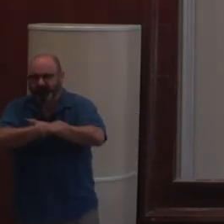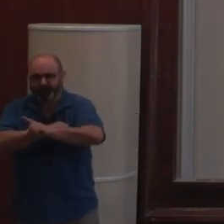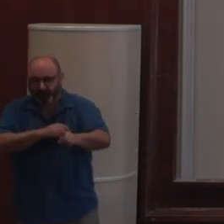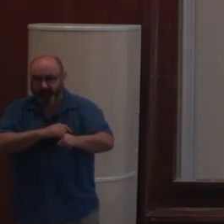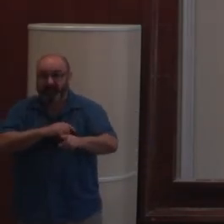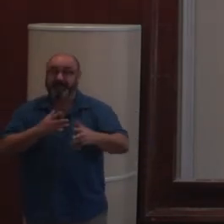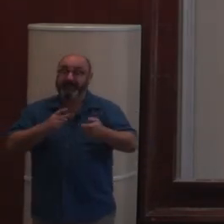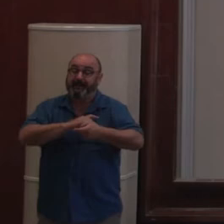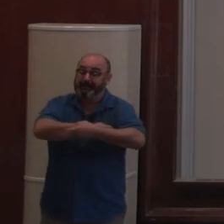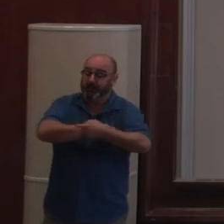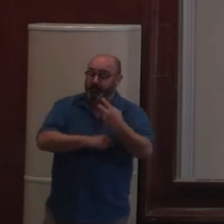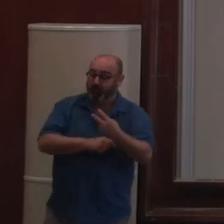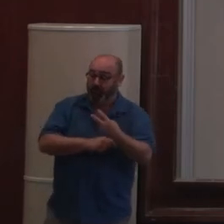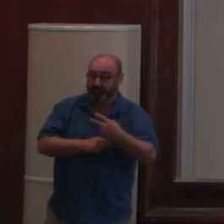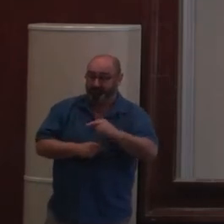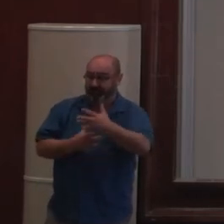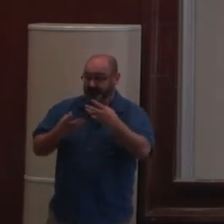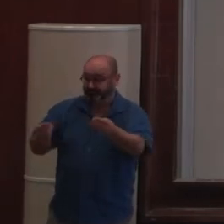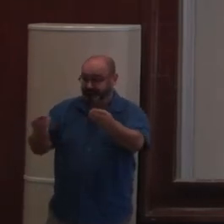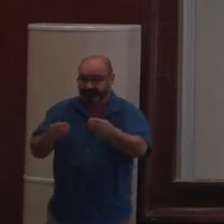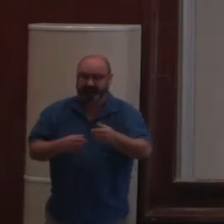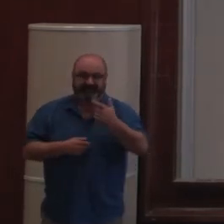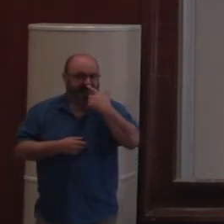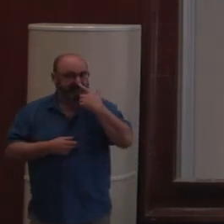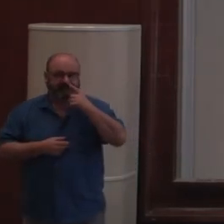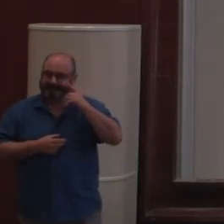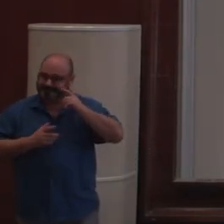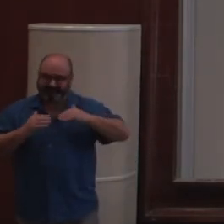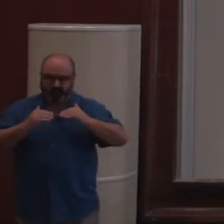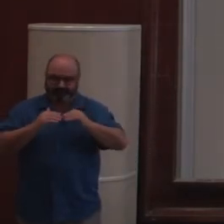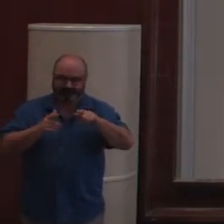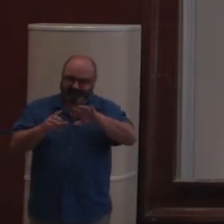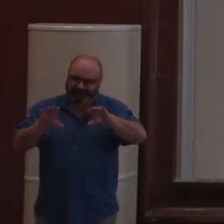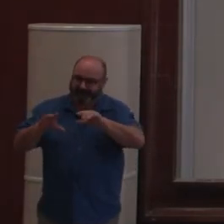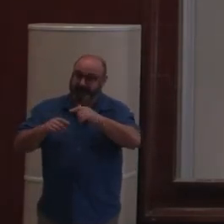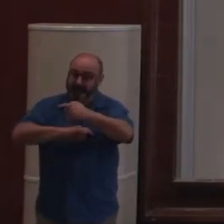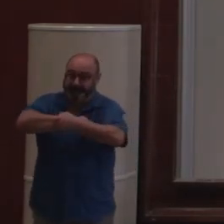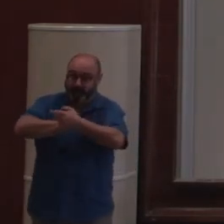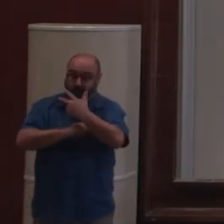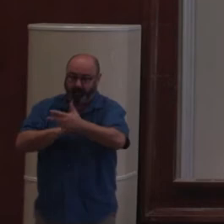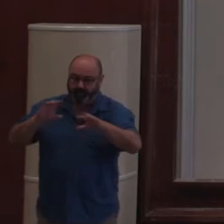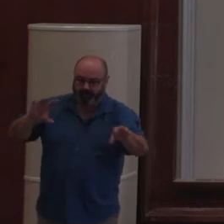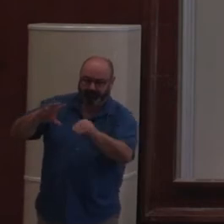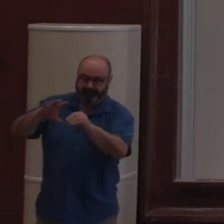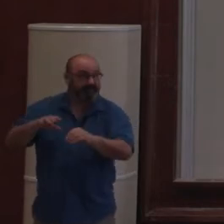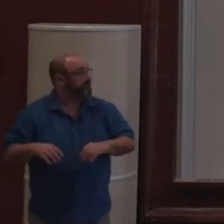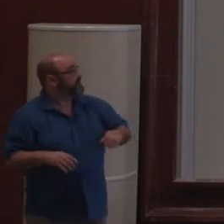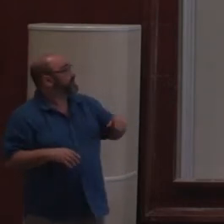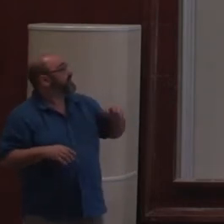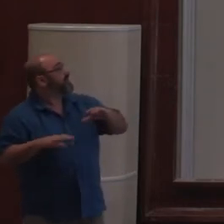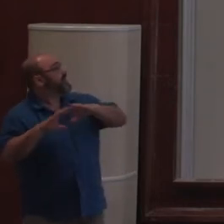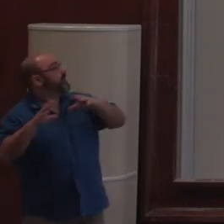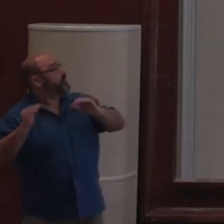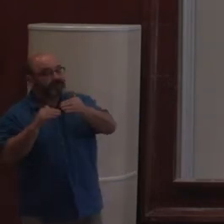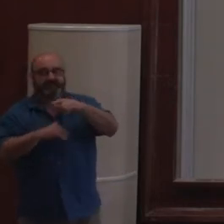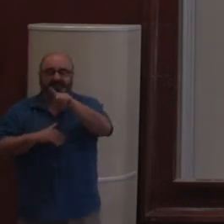ça va s'arrêter quand même au bout d'un moment. Donc, on a vraiment cette volonté de migrer à Python3. Et la communauté ZOP est